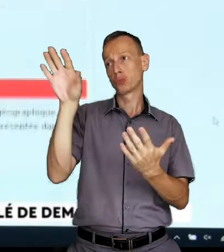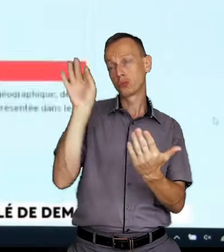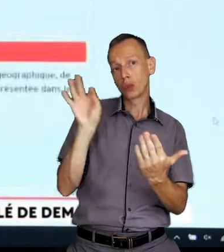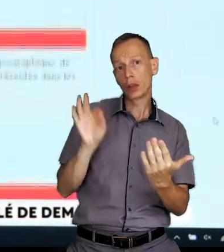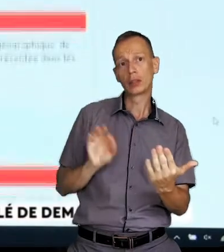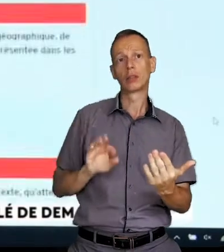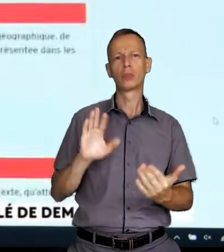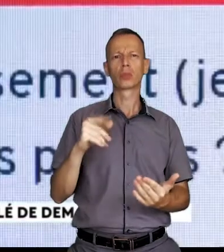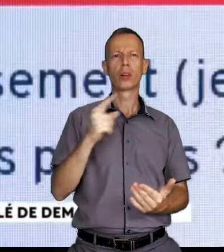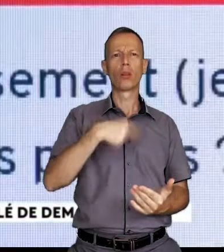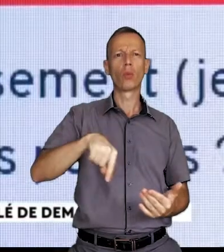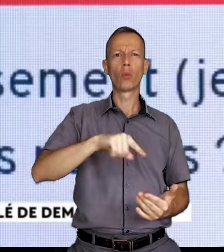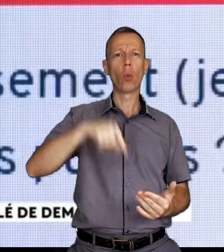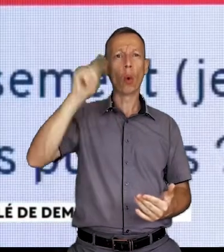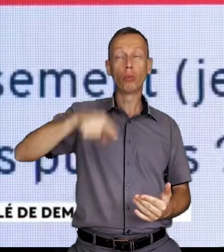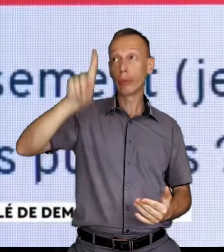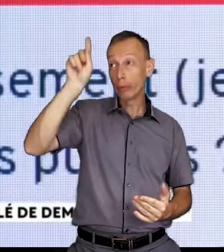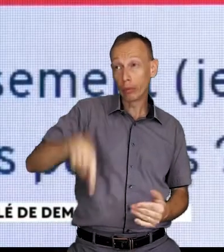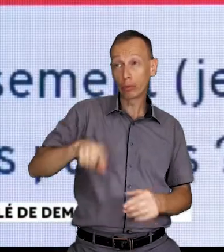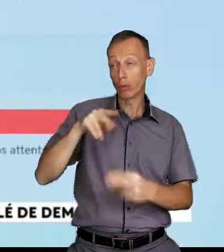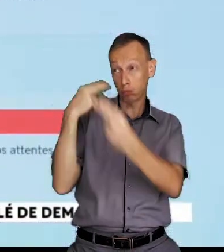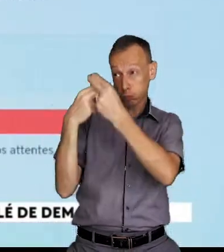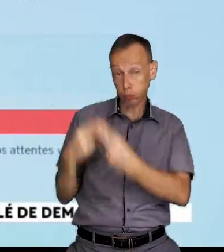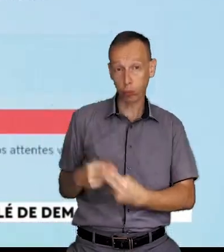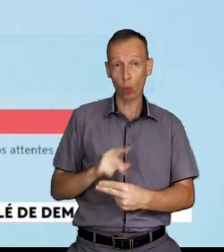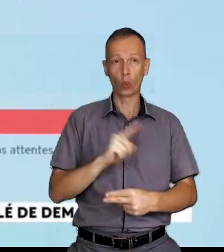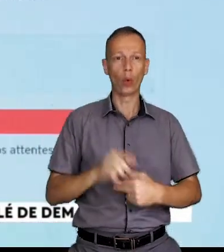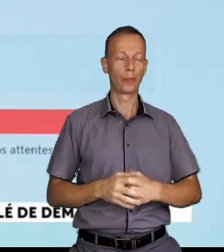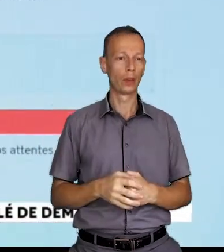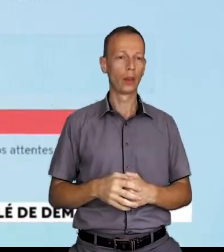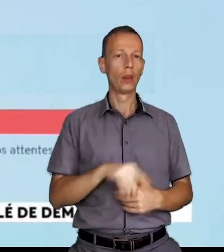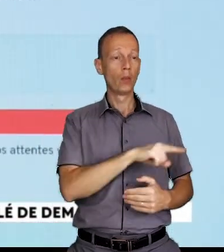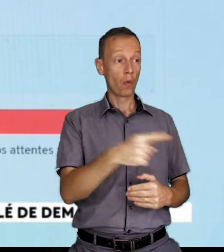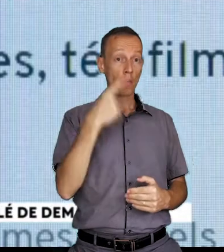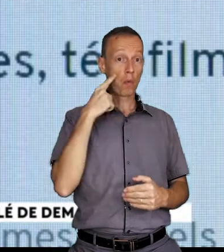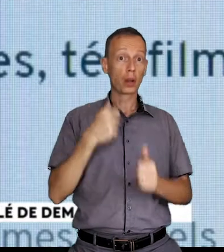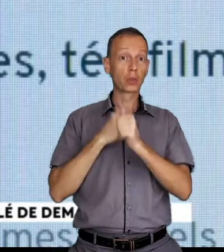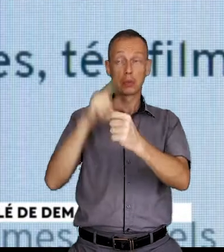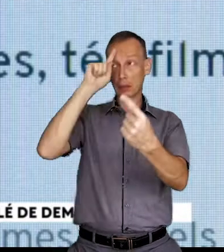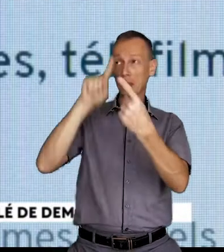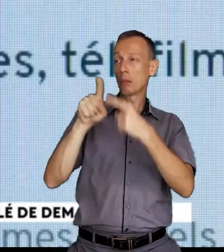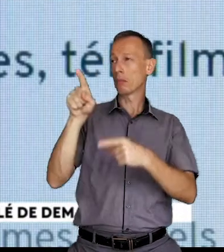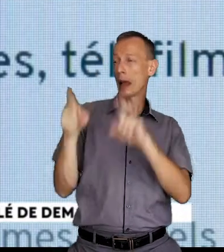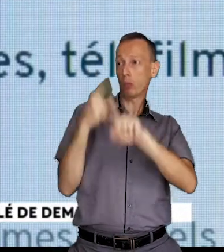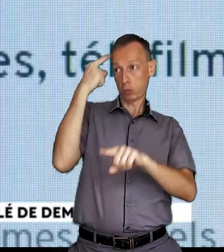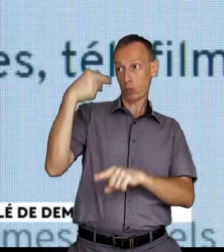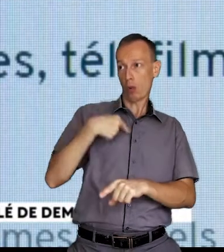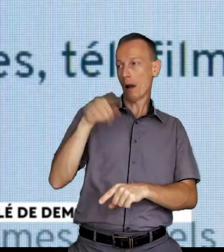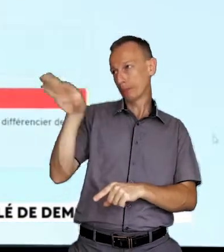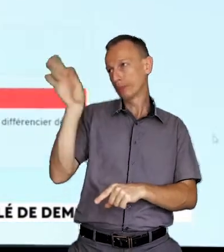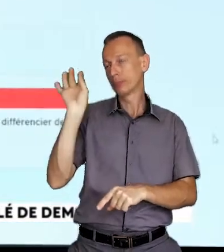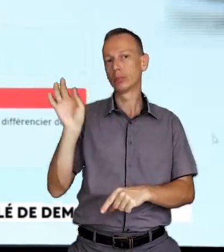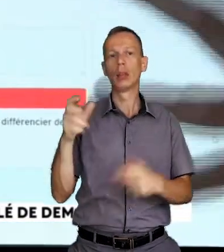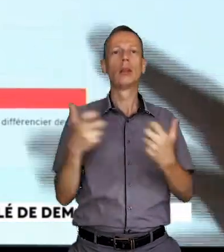Sous forme de questionnaire, à la carte, vous n'êtes donc pas obligé de répondre à toutes les questions. Regardez les titres et